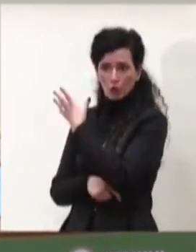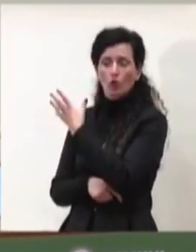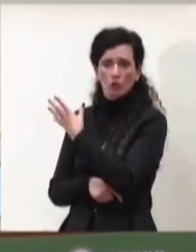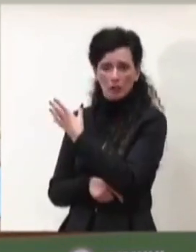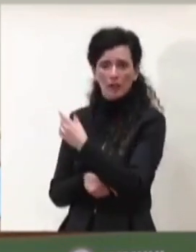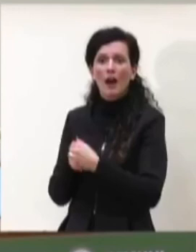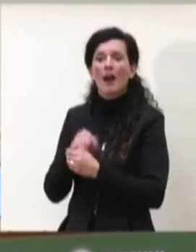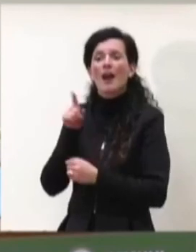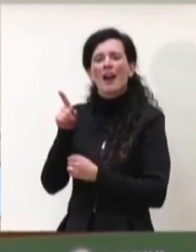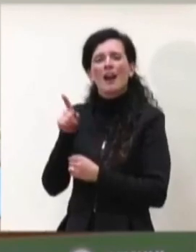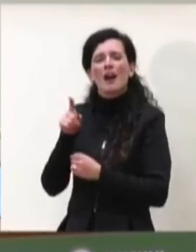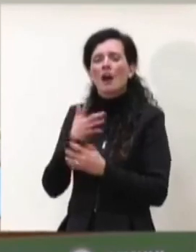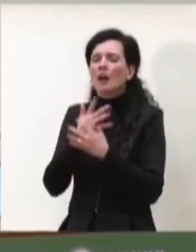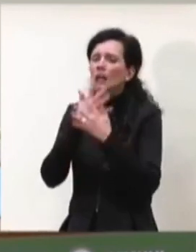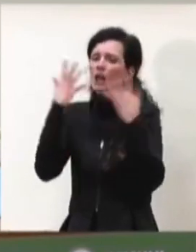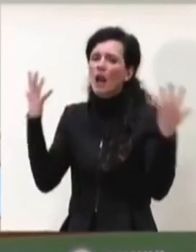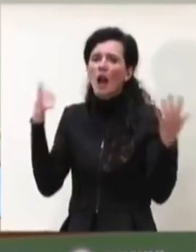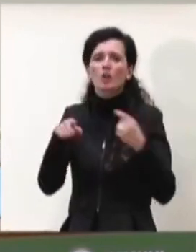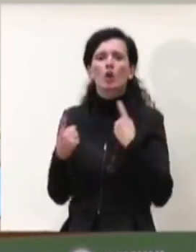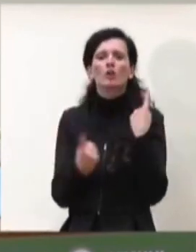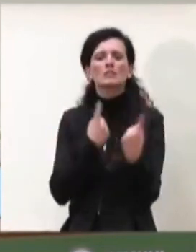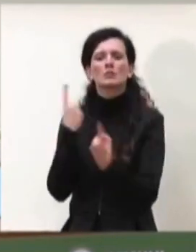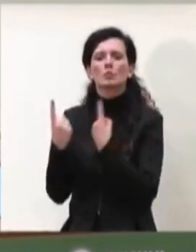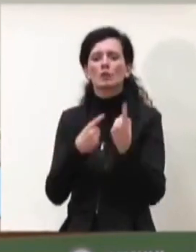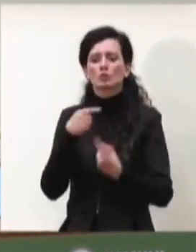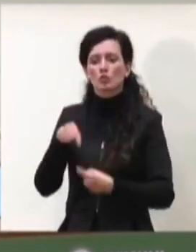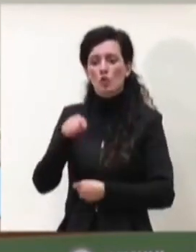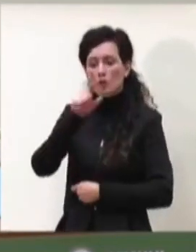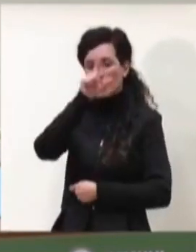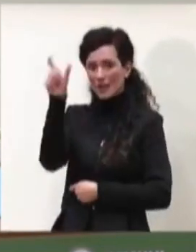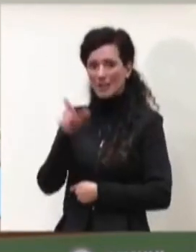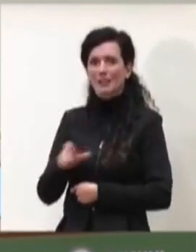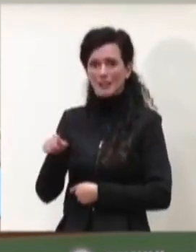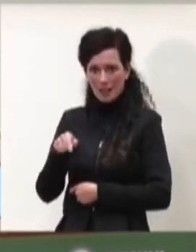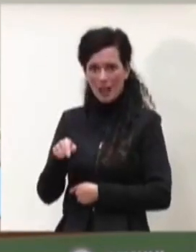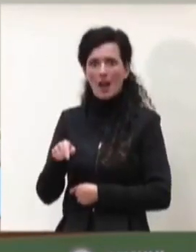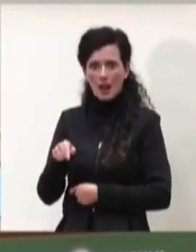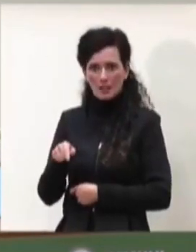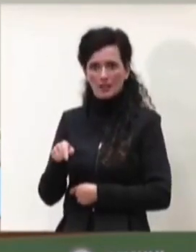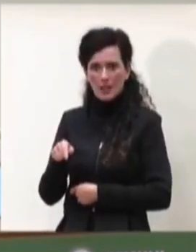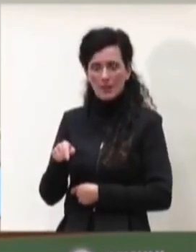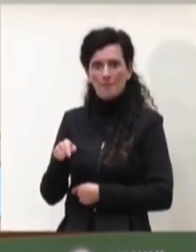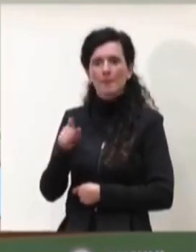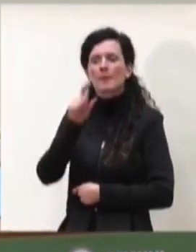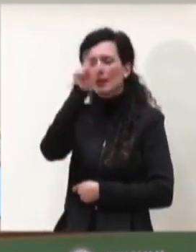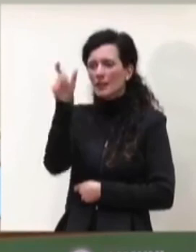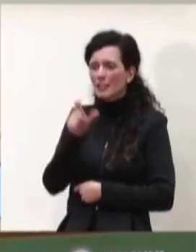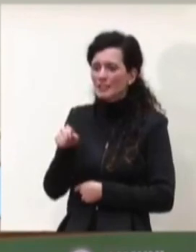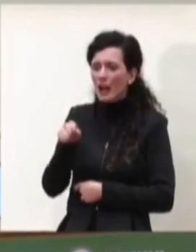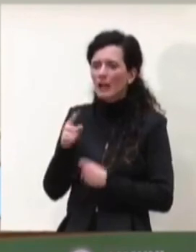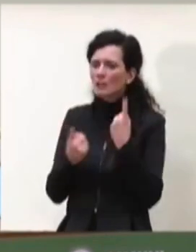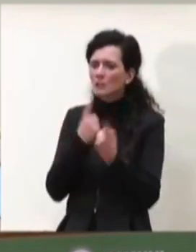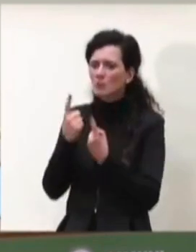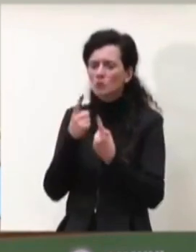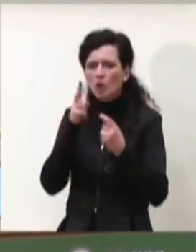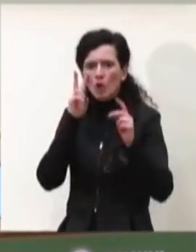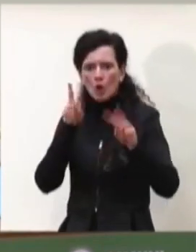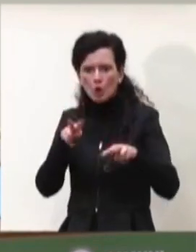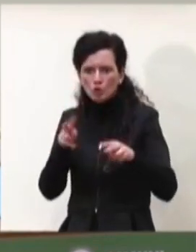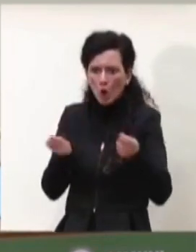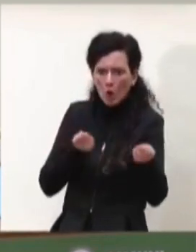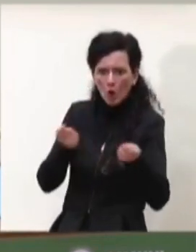documenti come la situazione italiana non sia affatto fuori controllo e